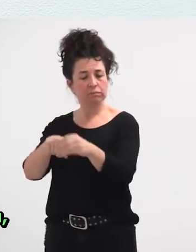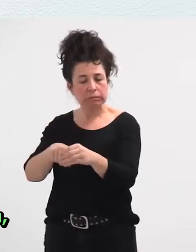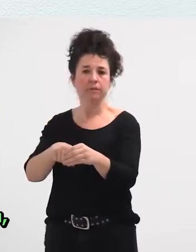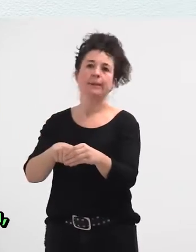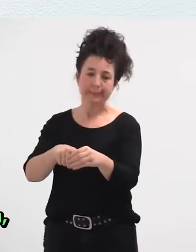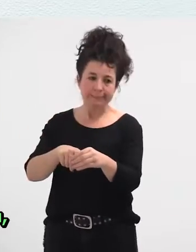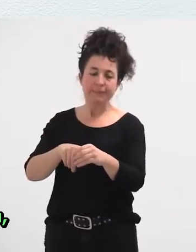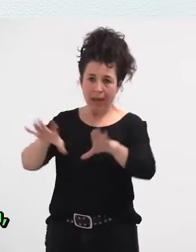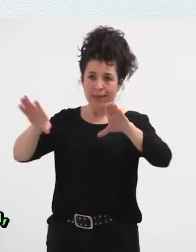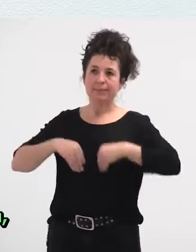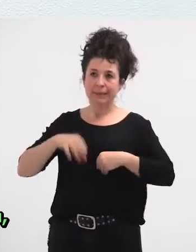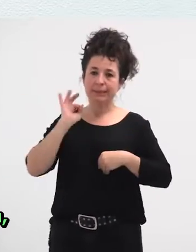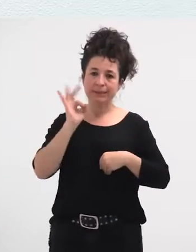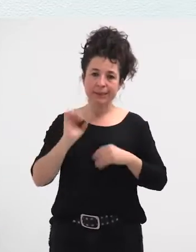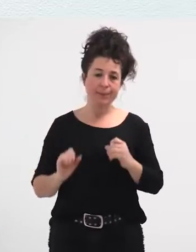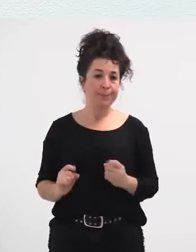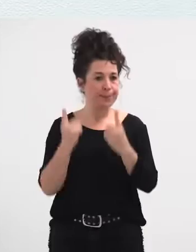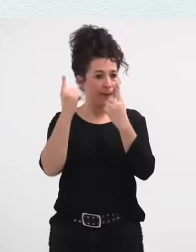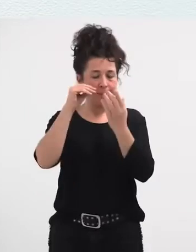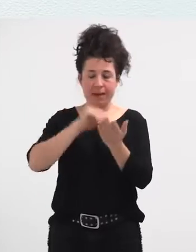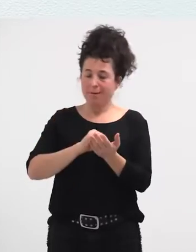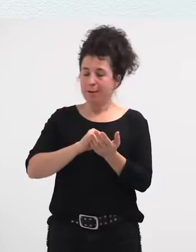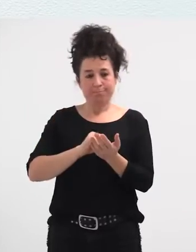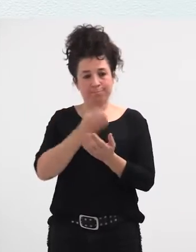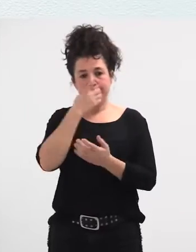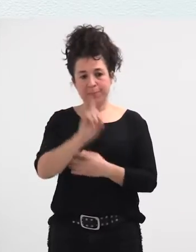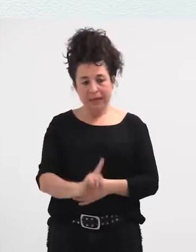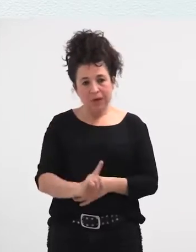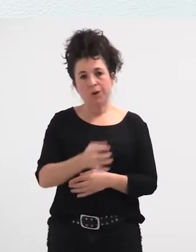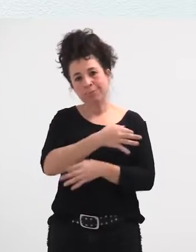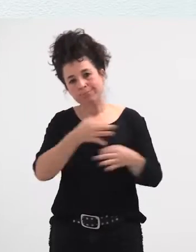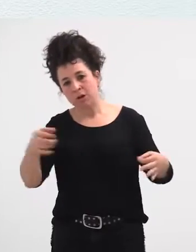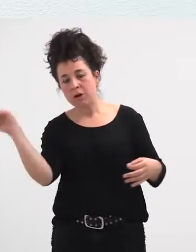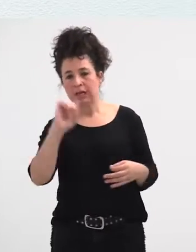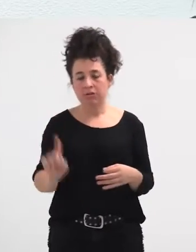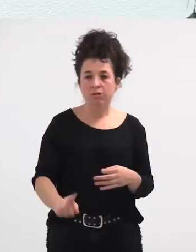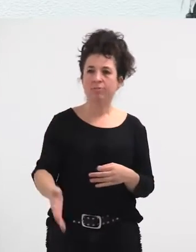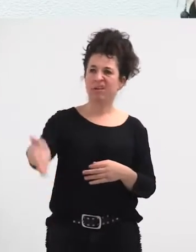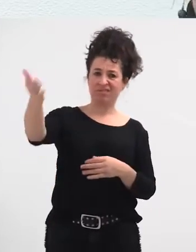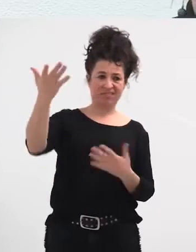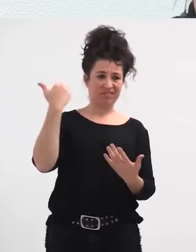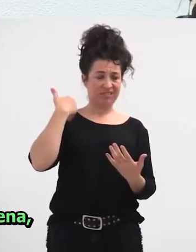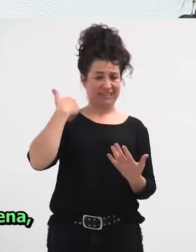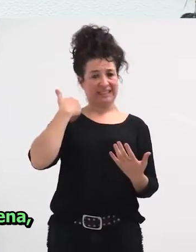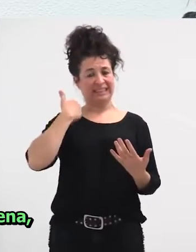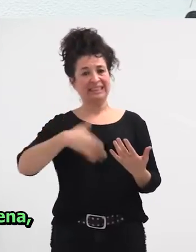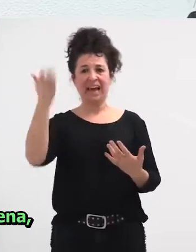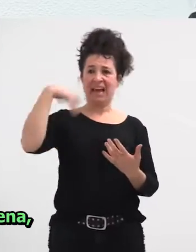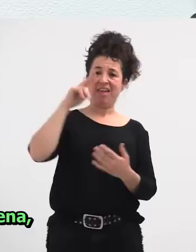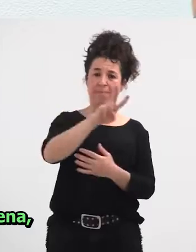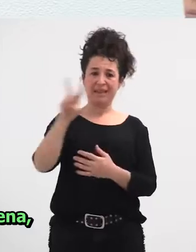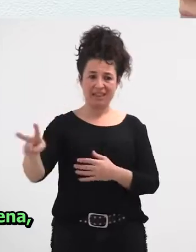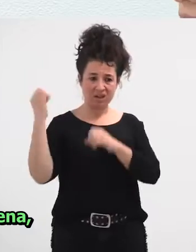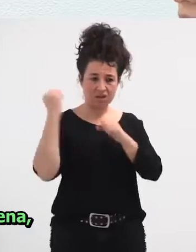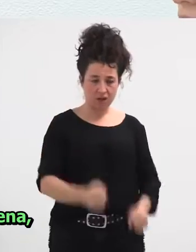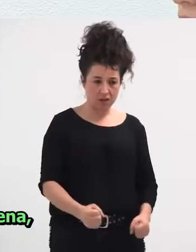asmatu, agian ez genuen hori egin behar, baina hori indela hogeita bi urteko kontu egin buruzan digera, ez da horiak, zan, ez, irunen ere bada